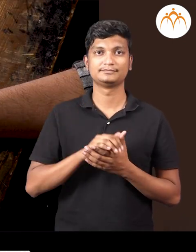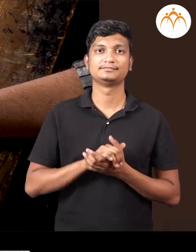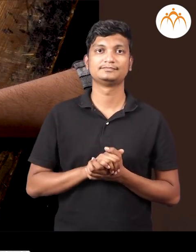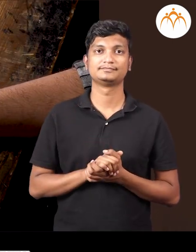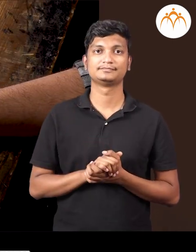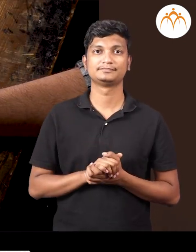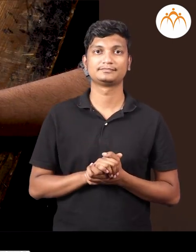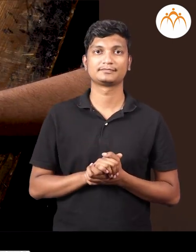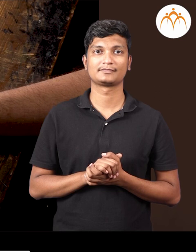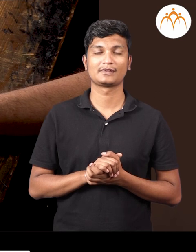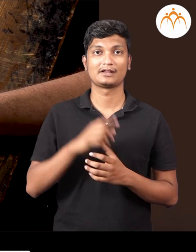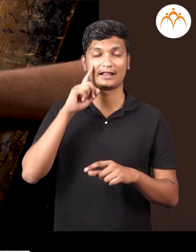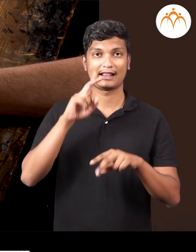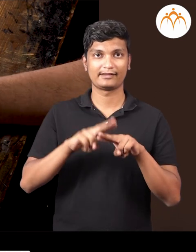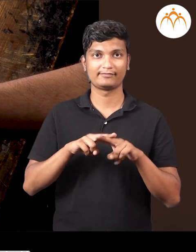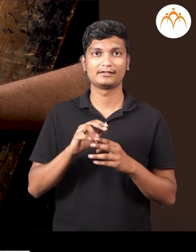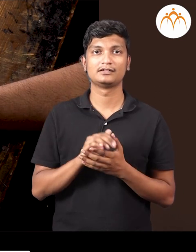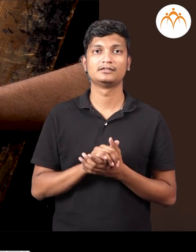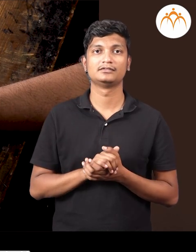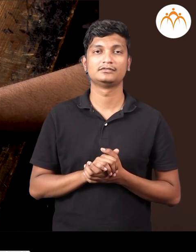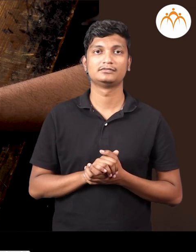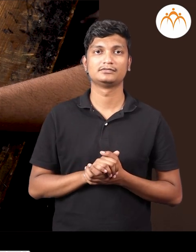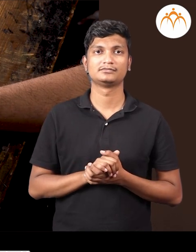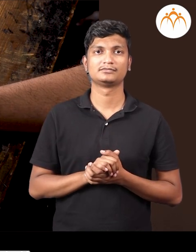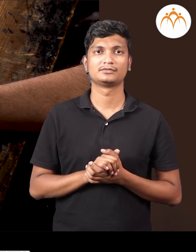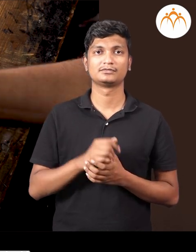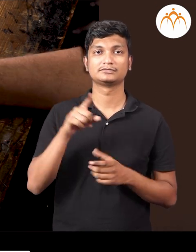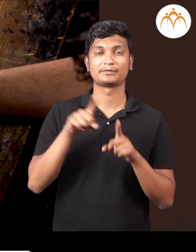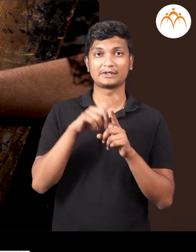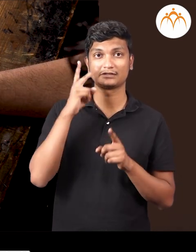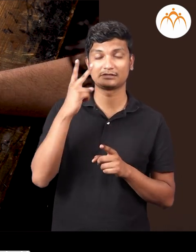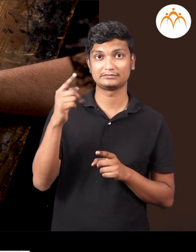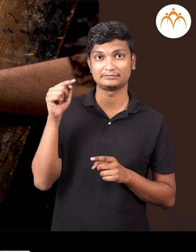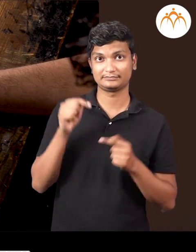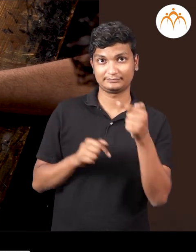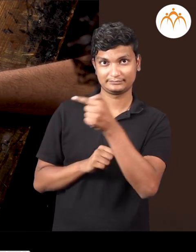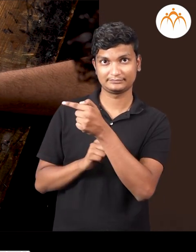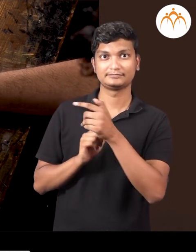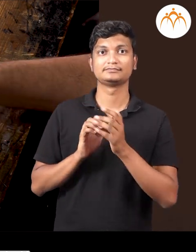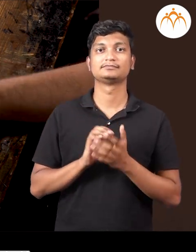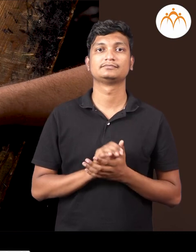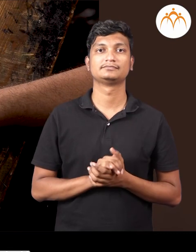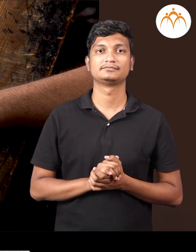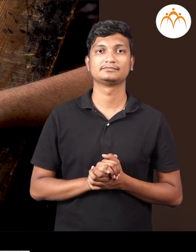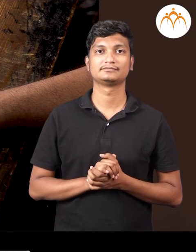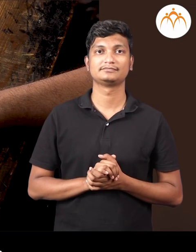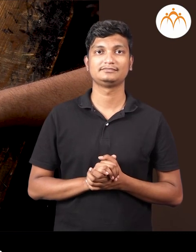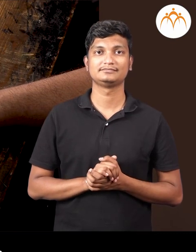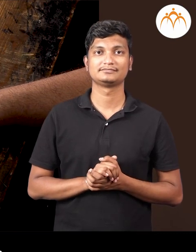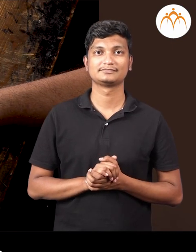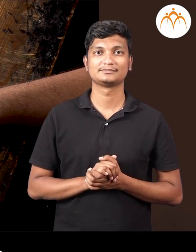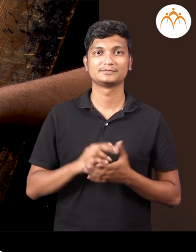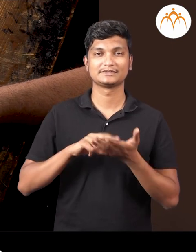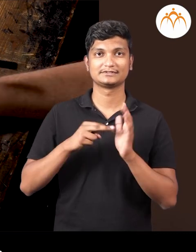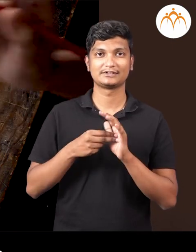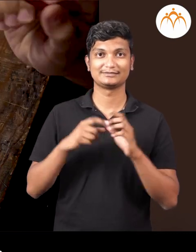आता, हाँ जहर आसा काड़ा, तर